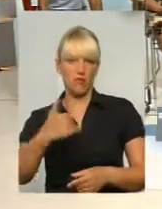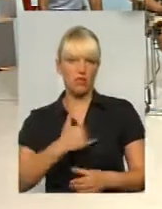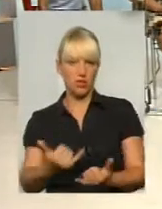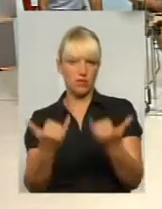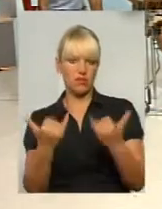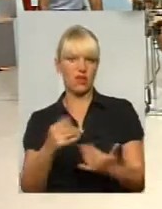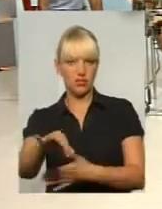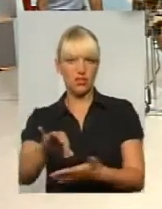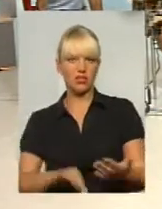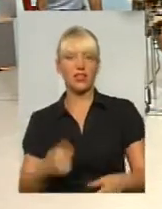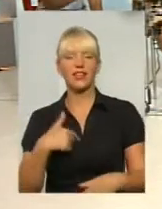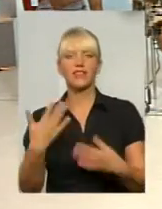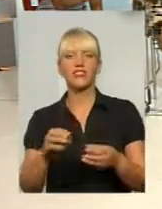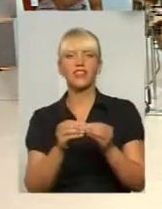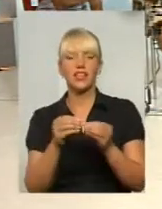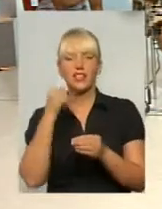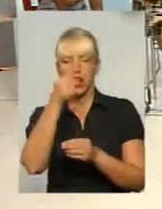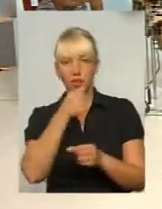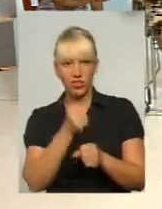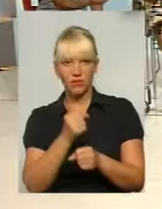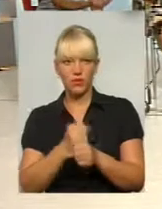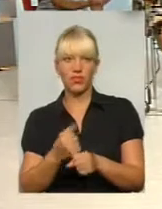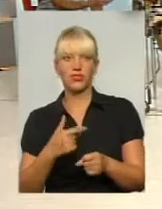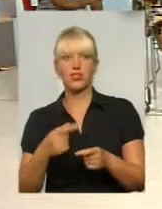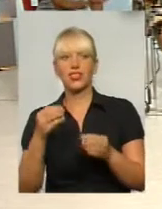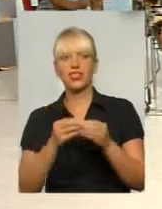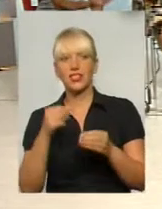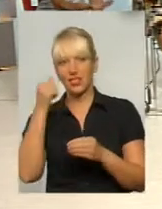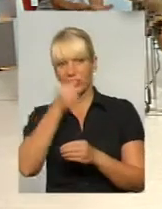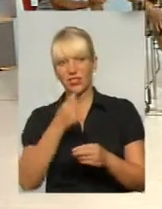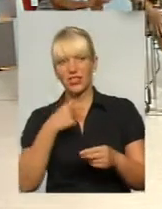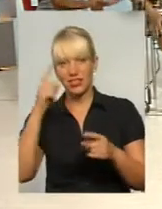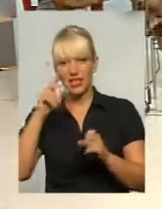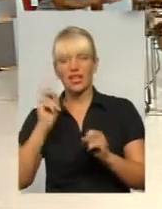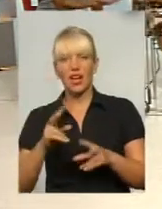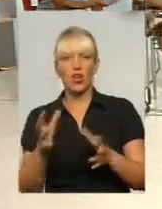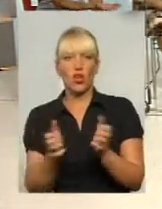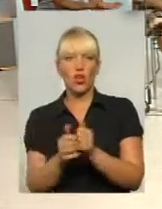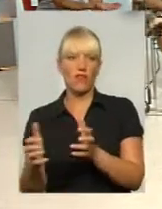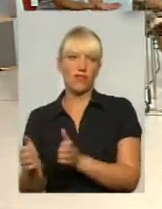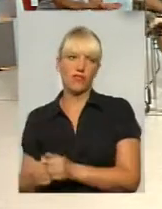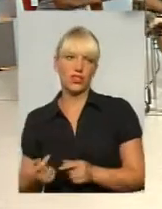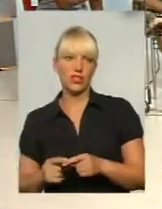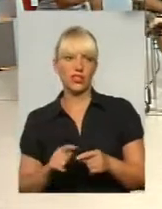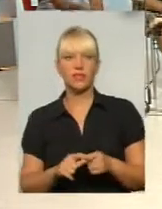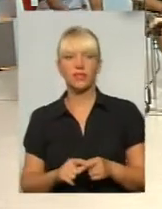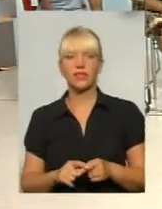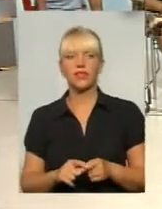Я десять років працюю. І я маю знати, як мовити. Щось таке екстремальне.